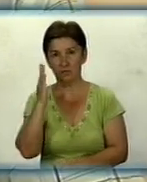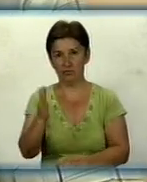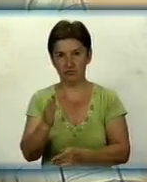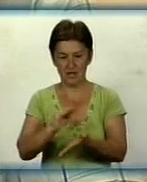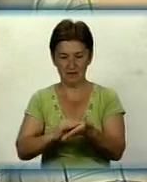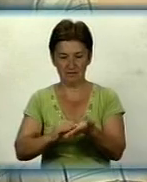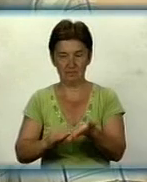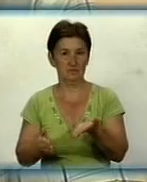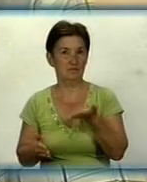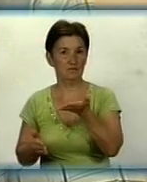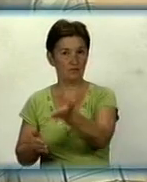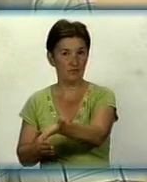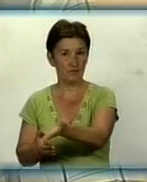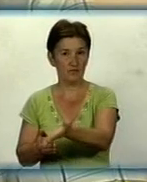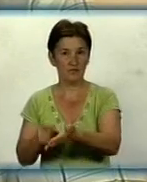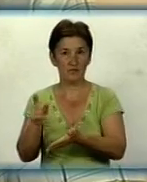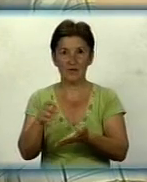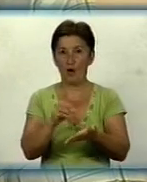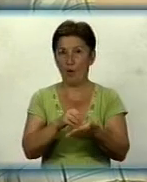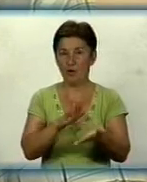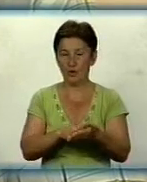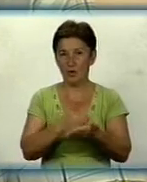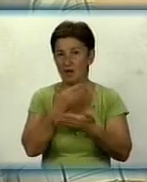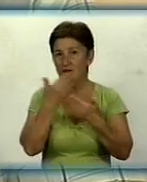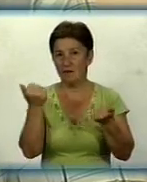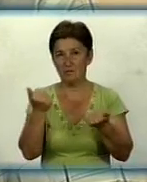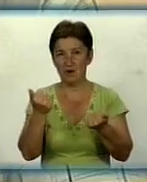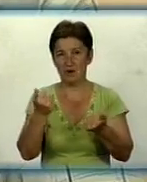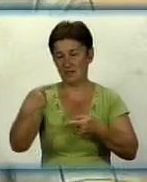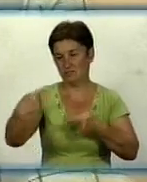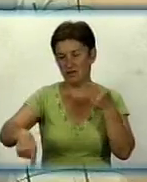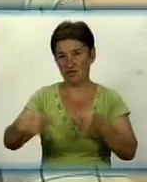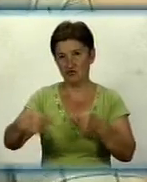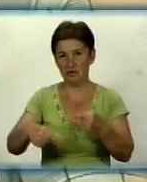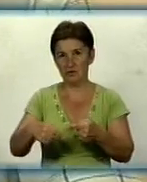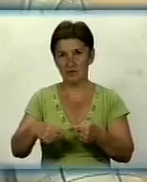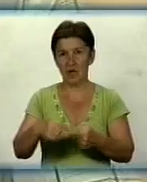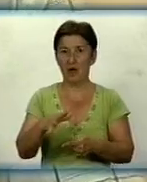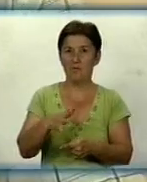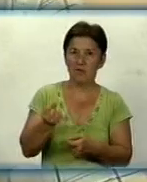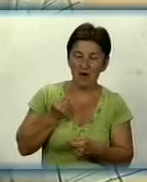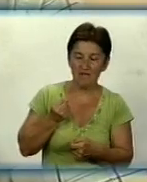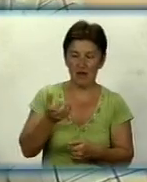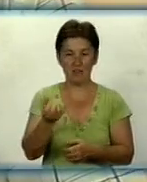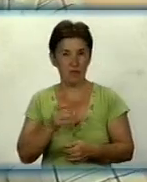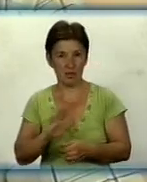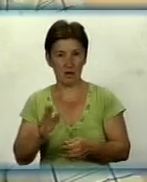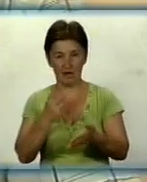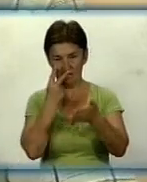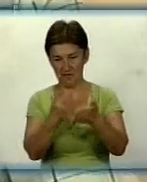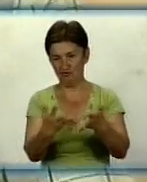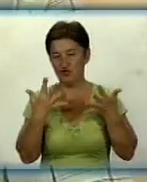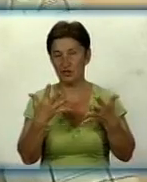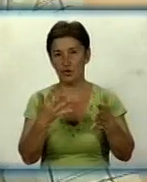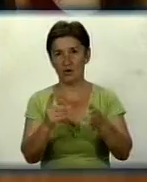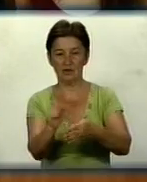рахування. Прилад обліку не дає можливості нам сперечатися. Брав він цю послугу, не брав, а чітко визначає,